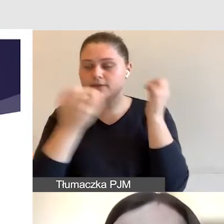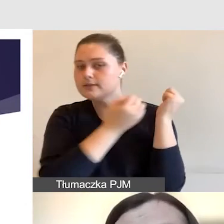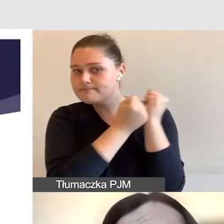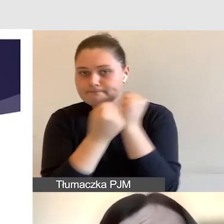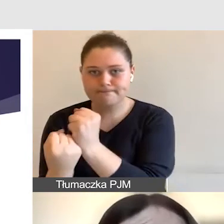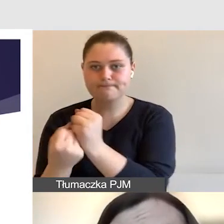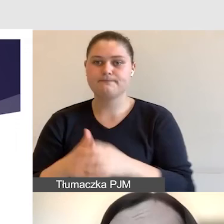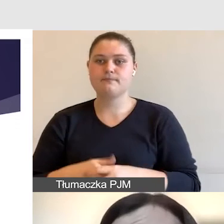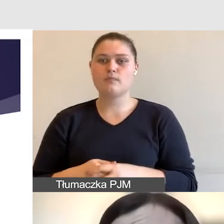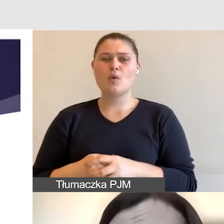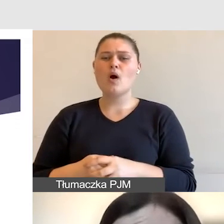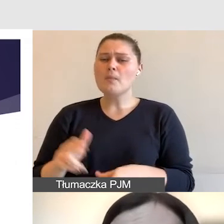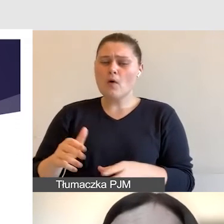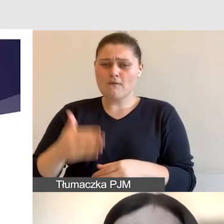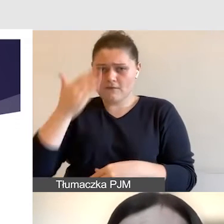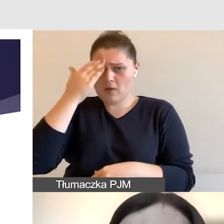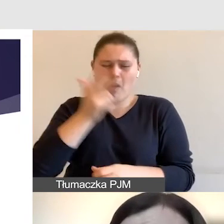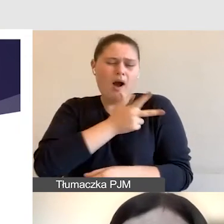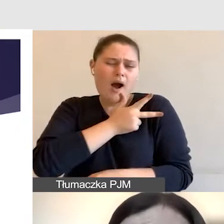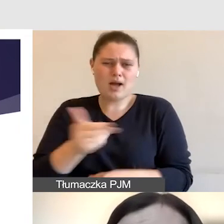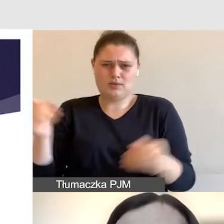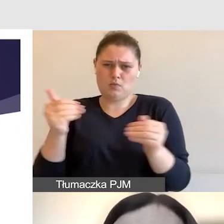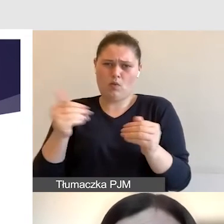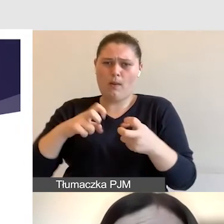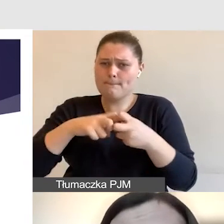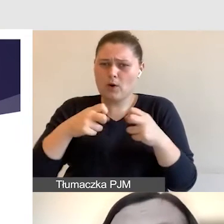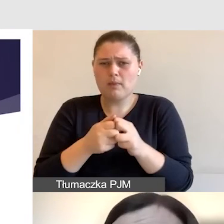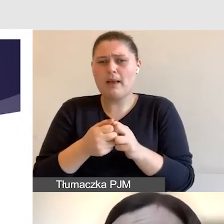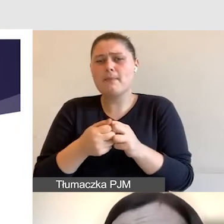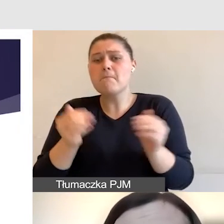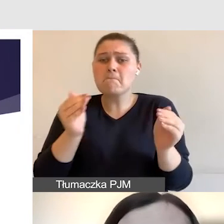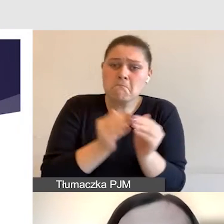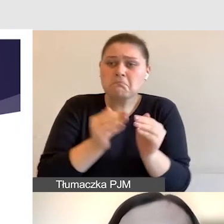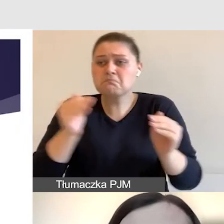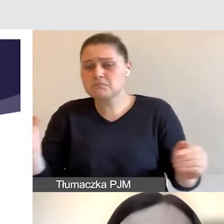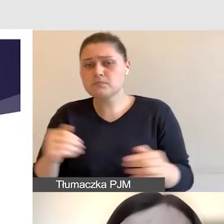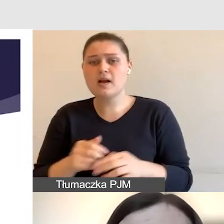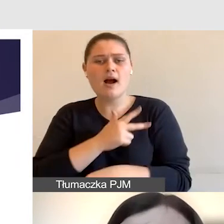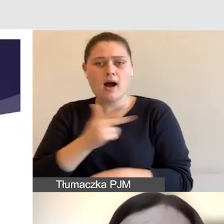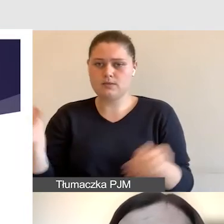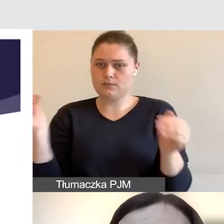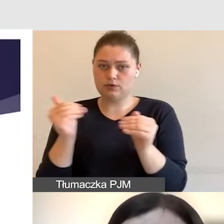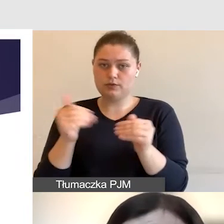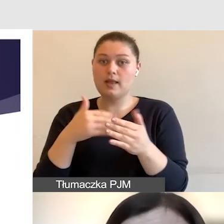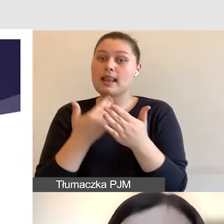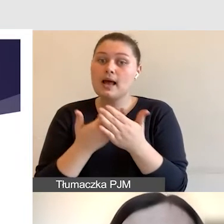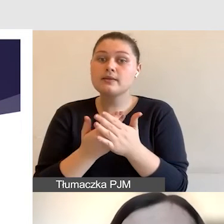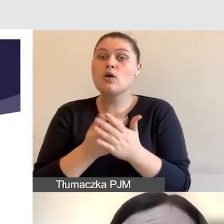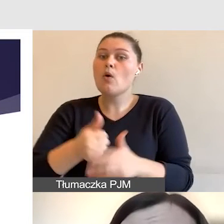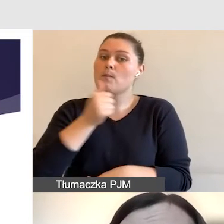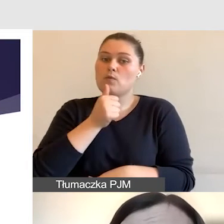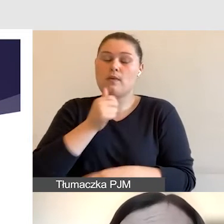problemy i może to zaburzyć przebieg naszego wydarzenia. Więc dbamy o to, by w próbie brali udział wszyscy.